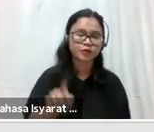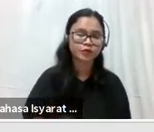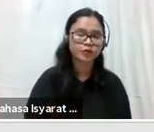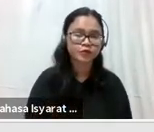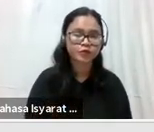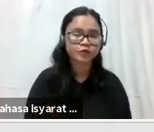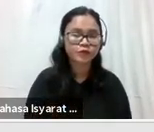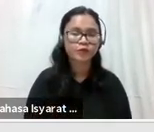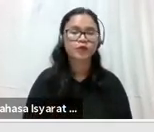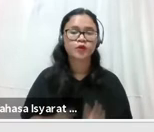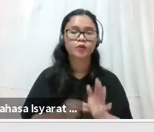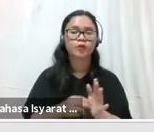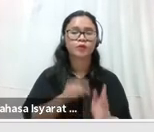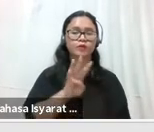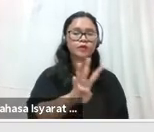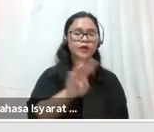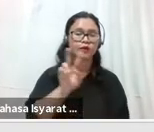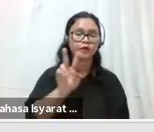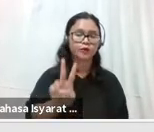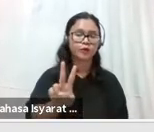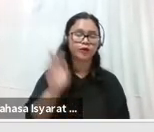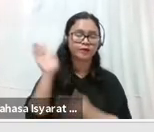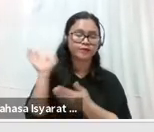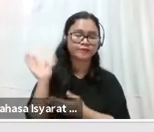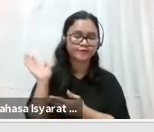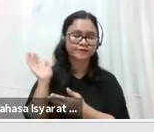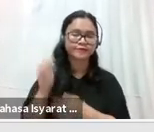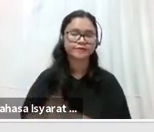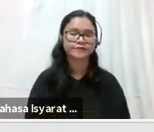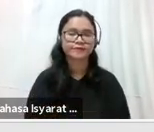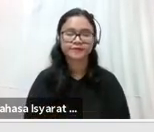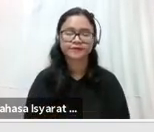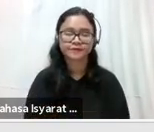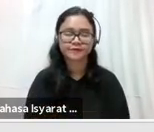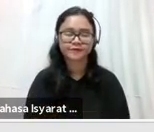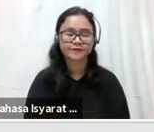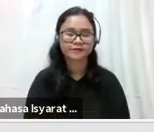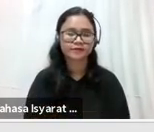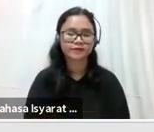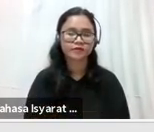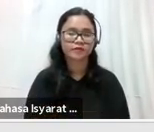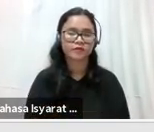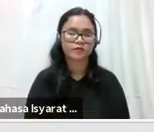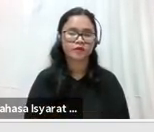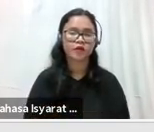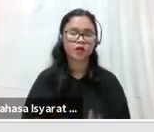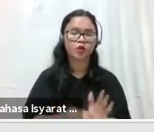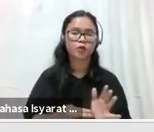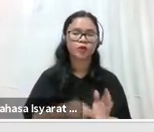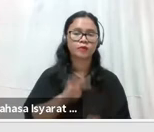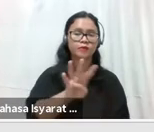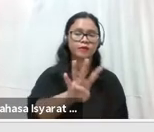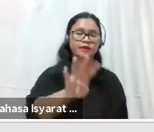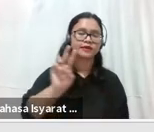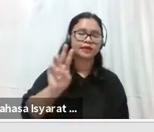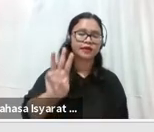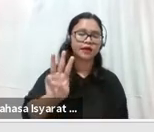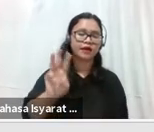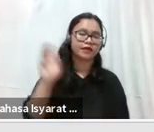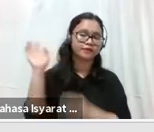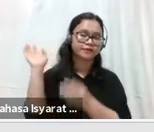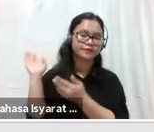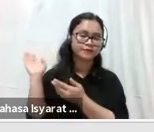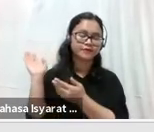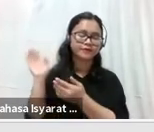42, Haswandi Andi Mas dalam kurung Individu. 43, Hartiana